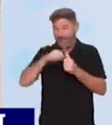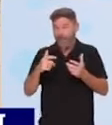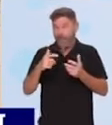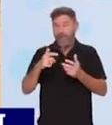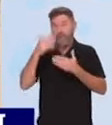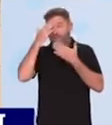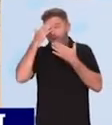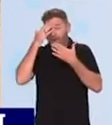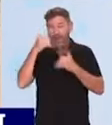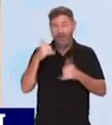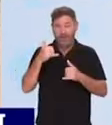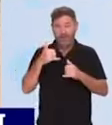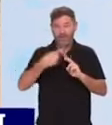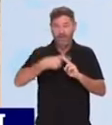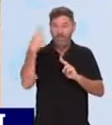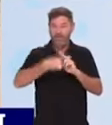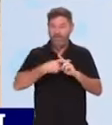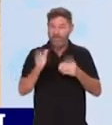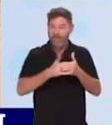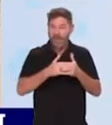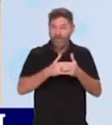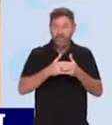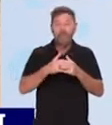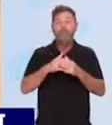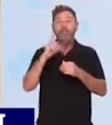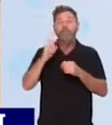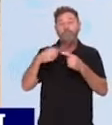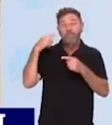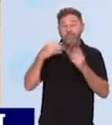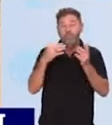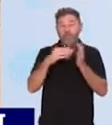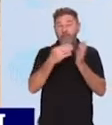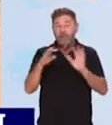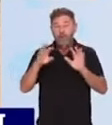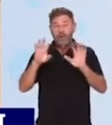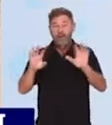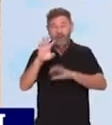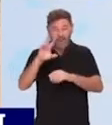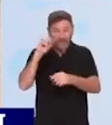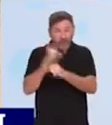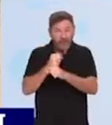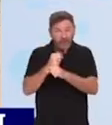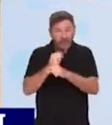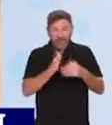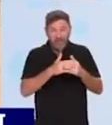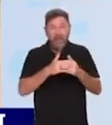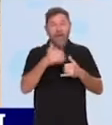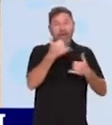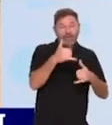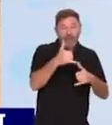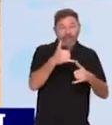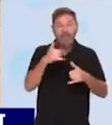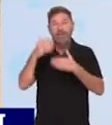sont fermées depuis 30 ans, depuis 1994. L'Algérie et le Maroc ne se parlent plus depuis août 2021,